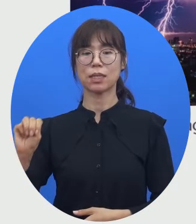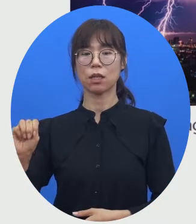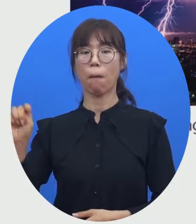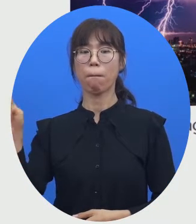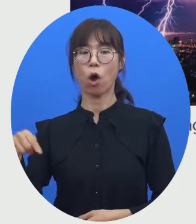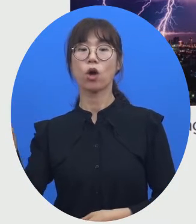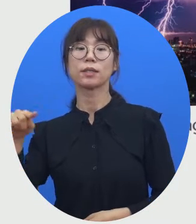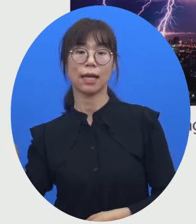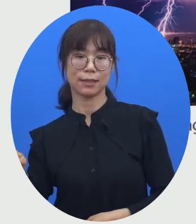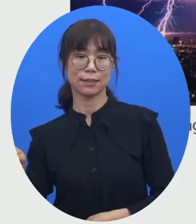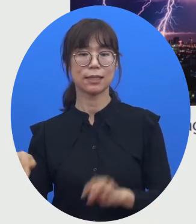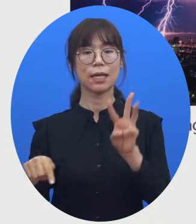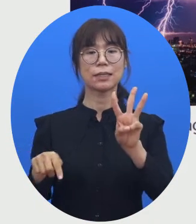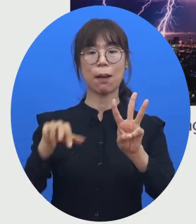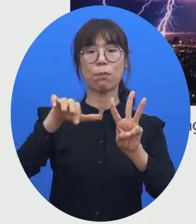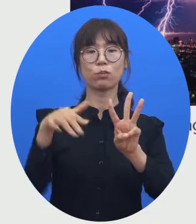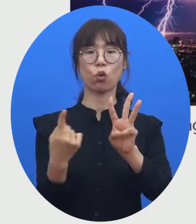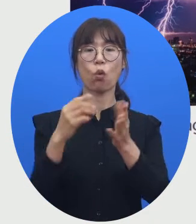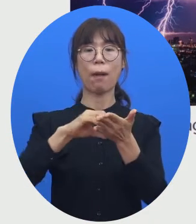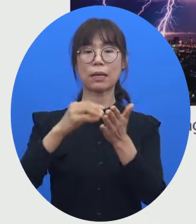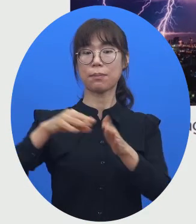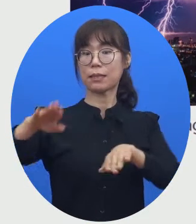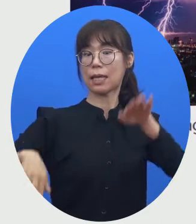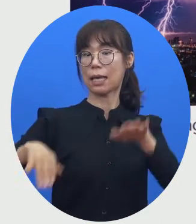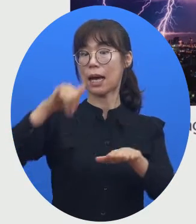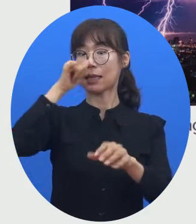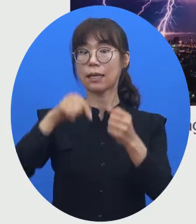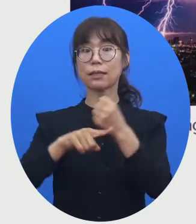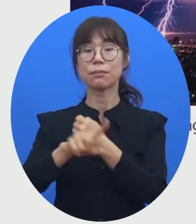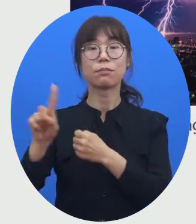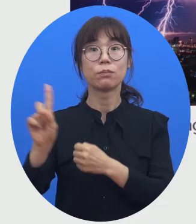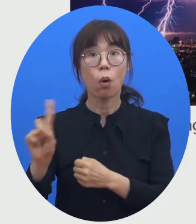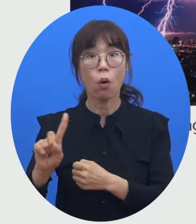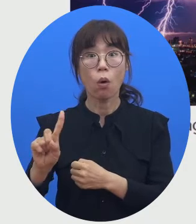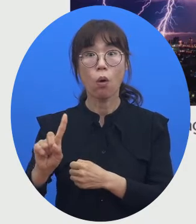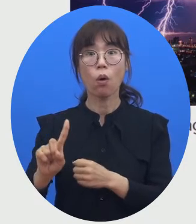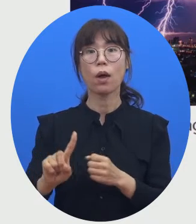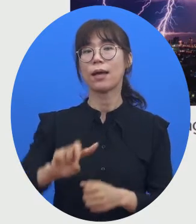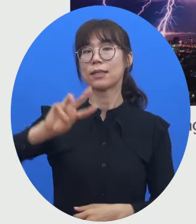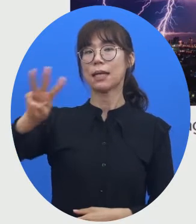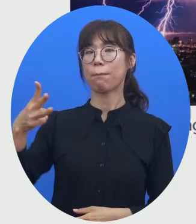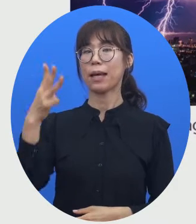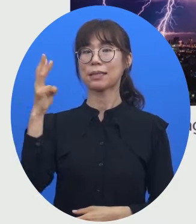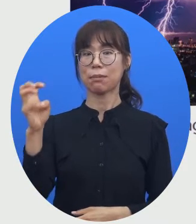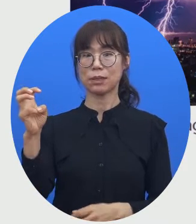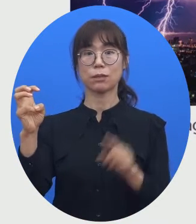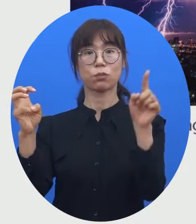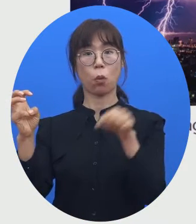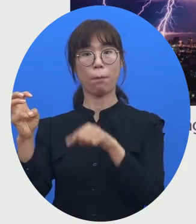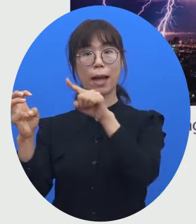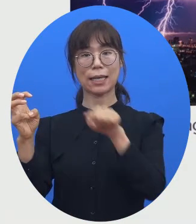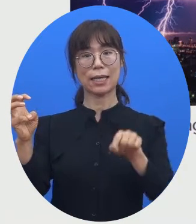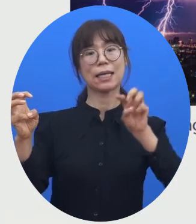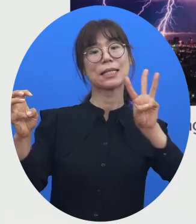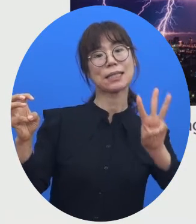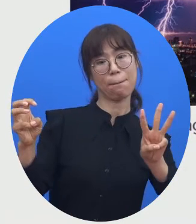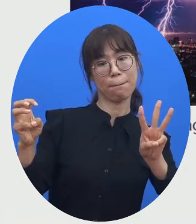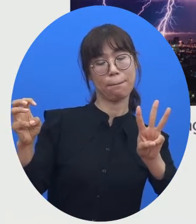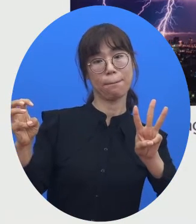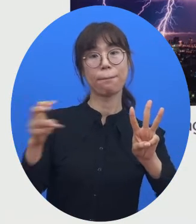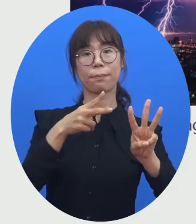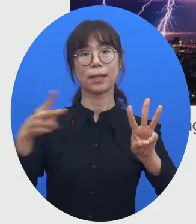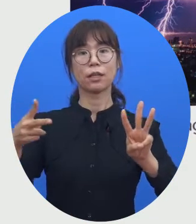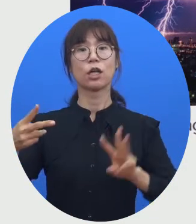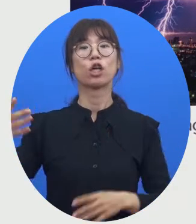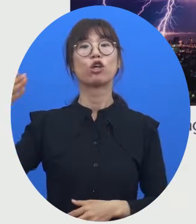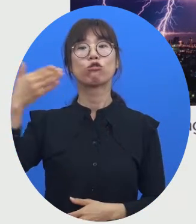3초만큼의 시간이 걸렸다는 것은 결국은 내 귀에 들어오는 데까지 330미터 퍼 세크